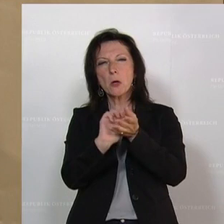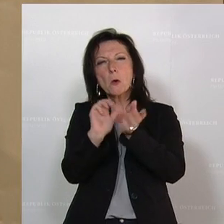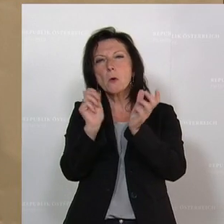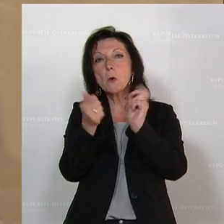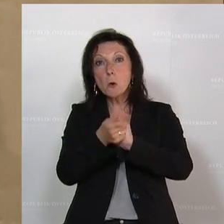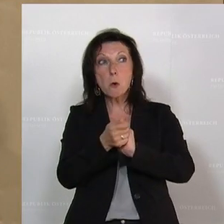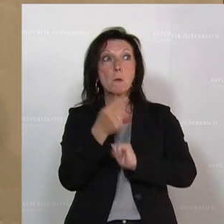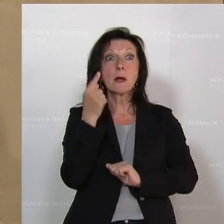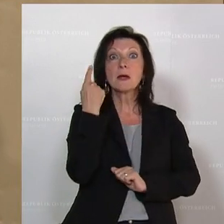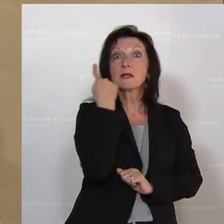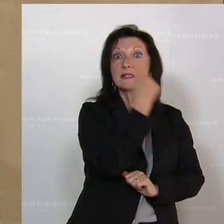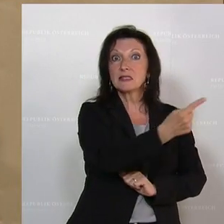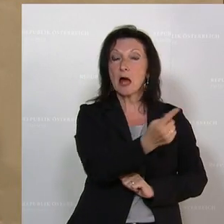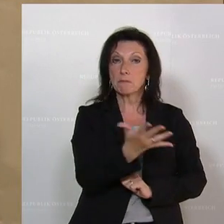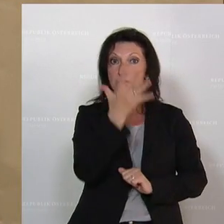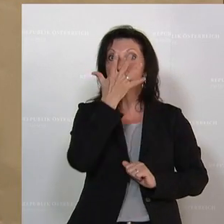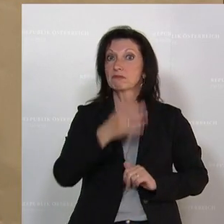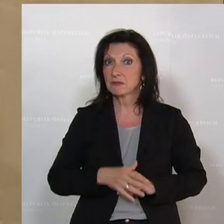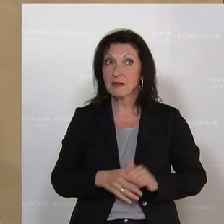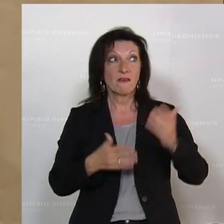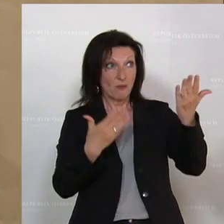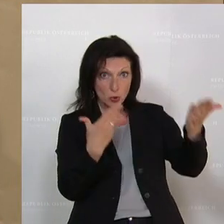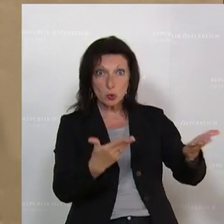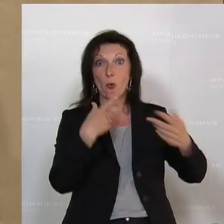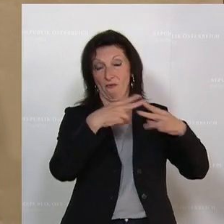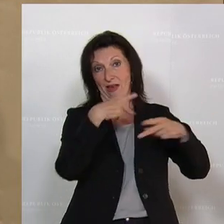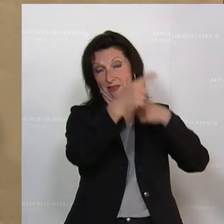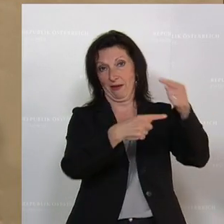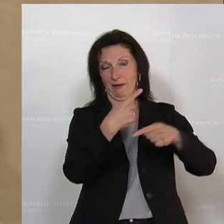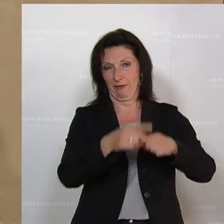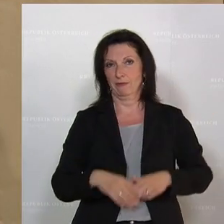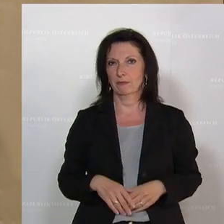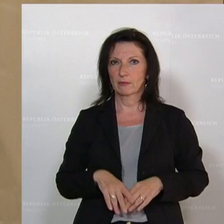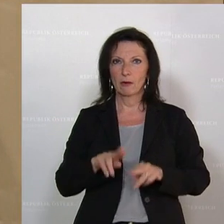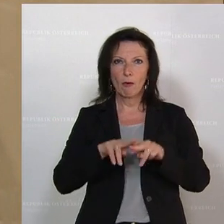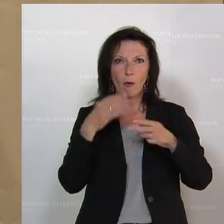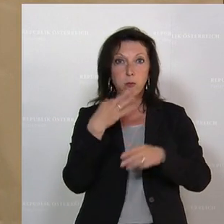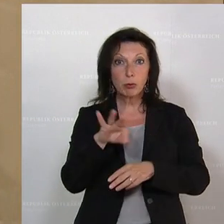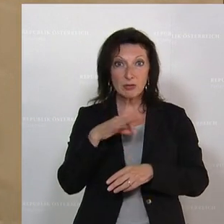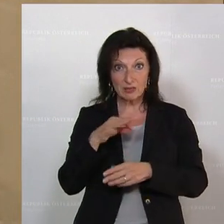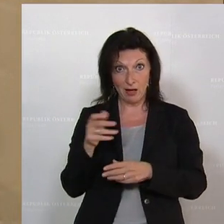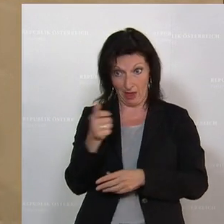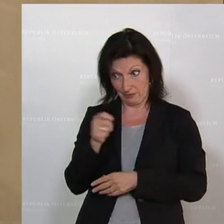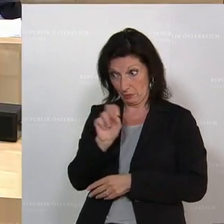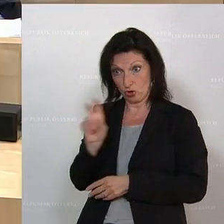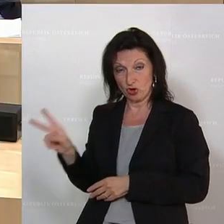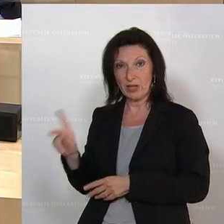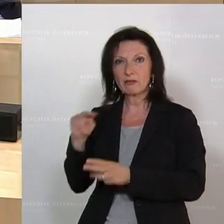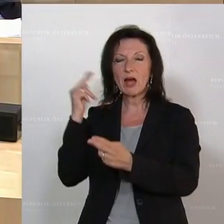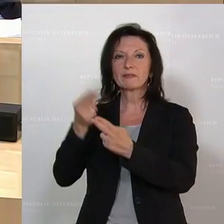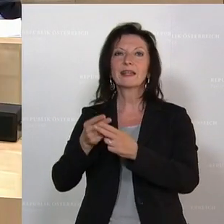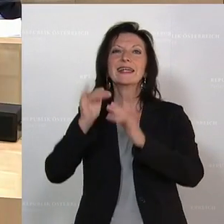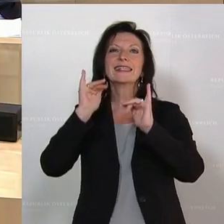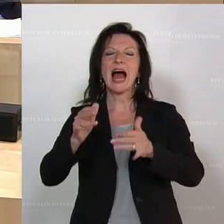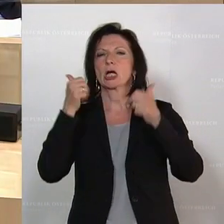Förderungen, wenn sie unbotenmäßig agieren. Und was ist die Antwort des Herrn Bundeskanzlers? Er sagt, ja,